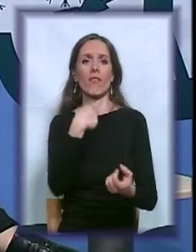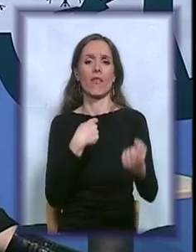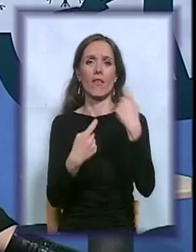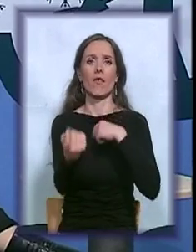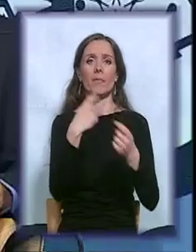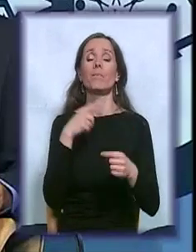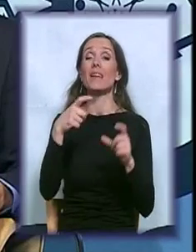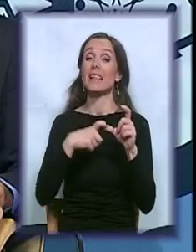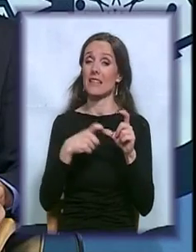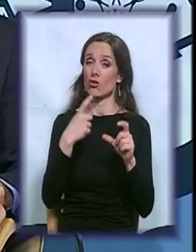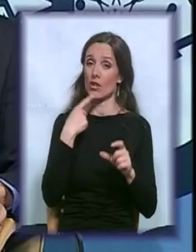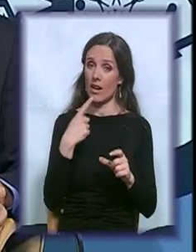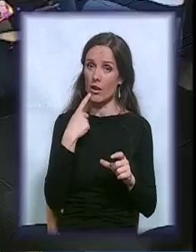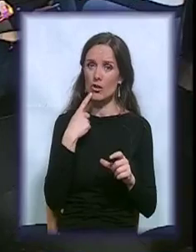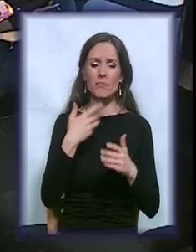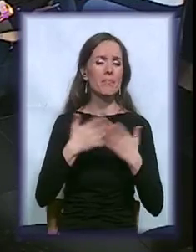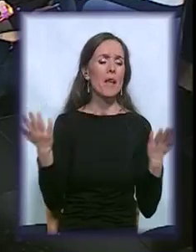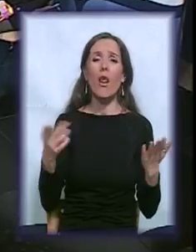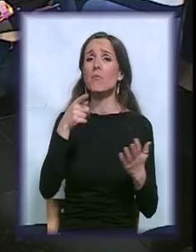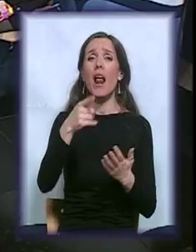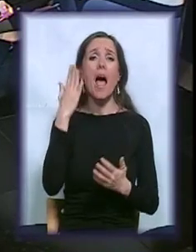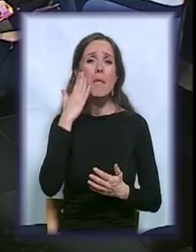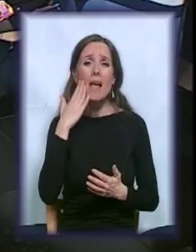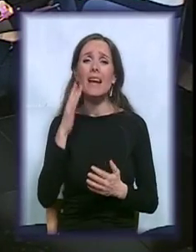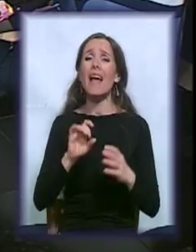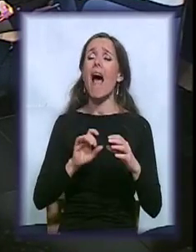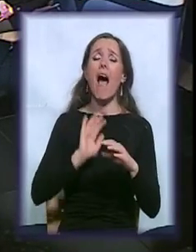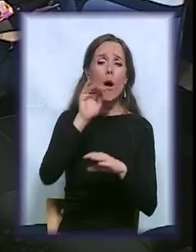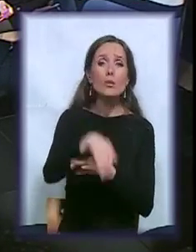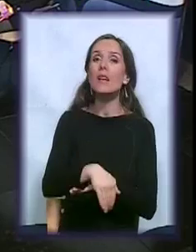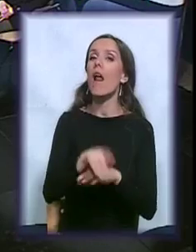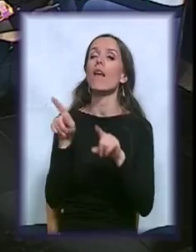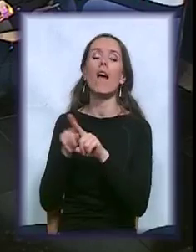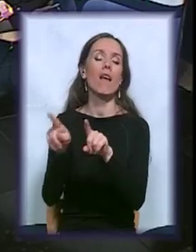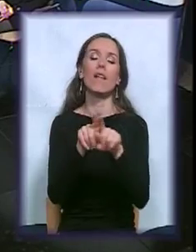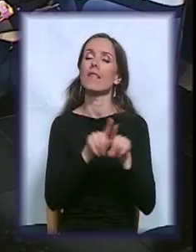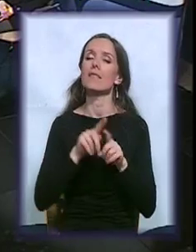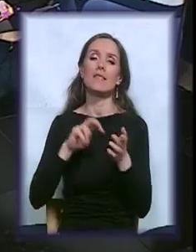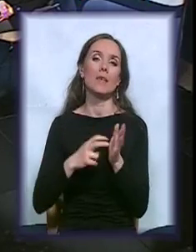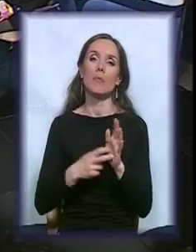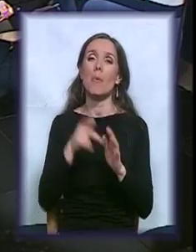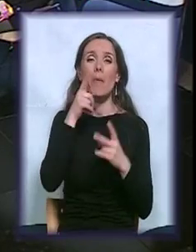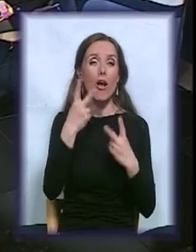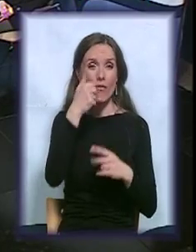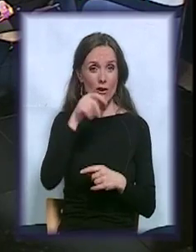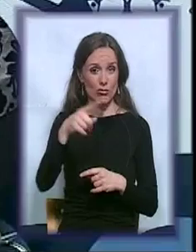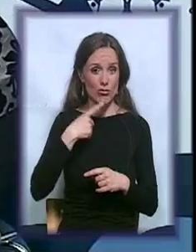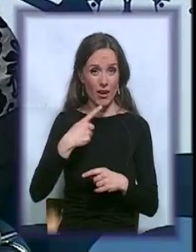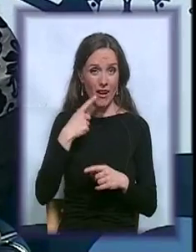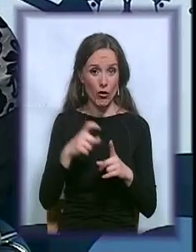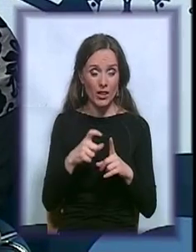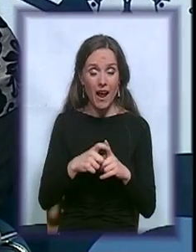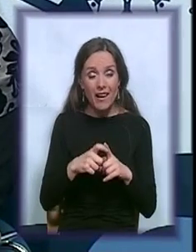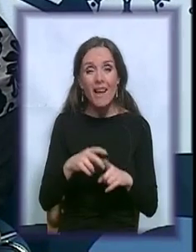problemi? Da li to bila Amerika, Australija, Poljska? Isti su problemi. I jako je bitno što je rekao Dragan, da imamo